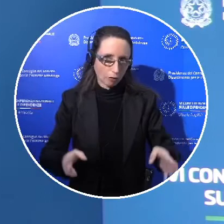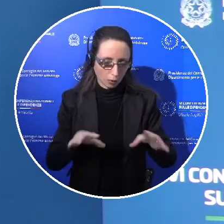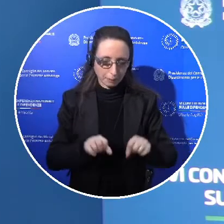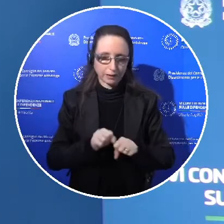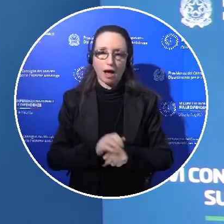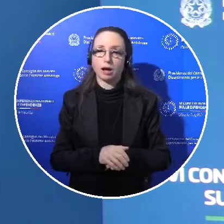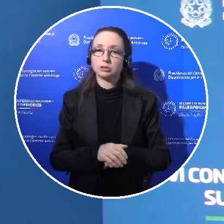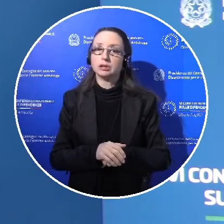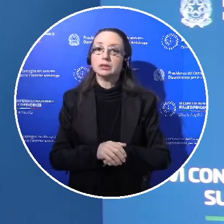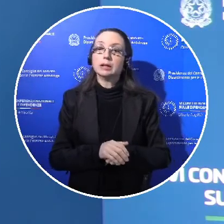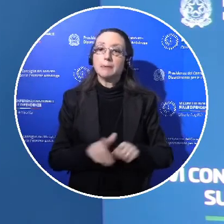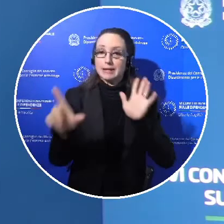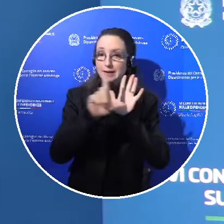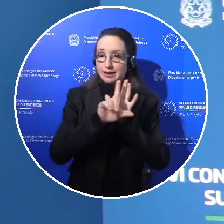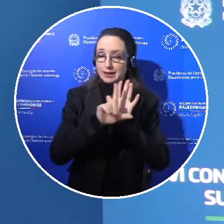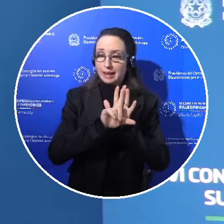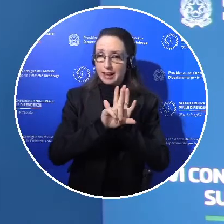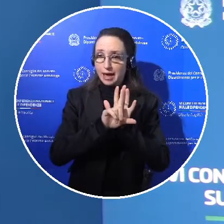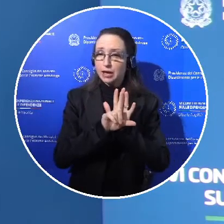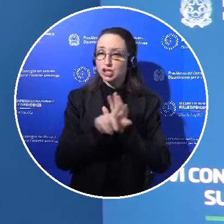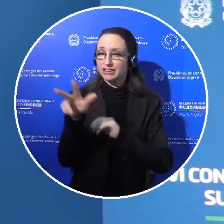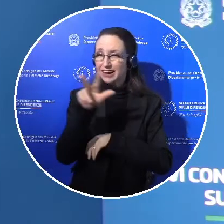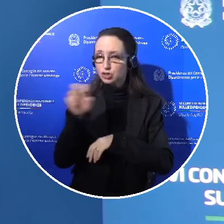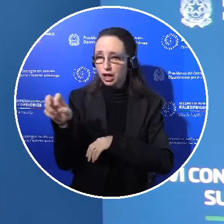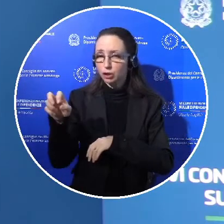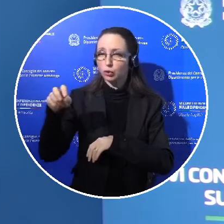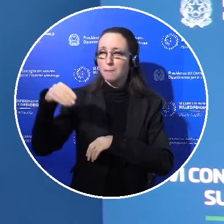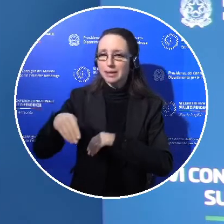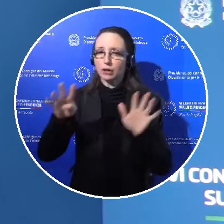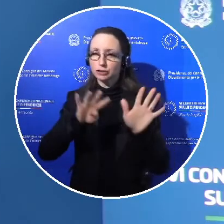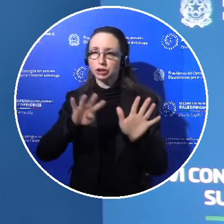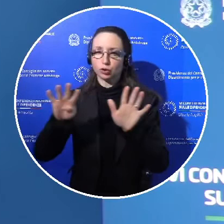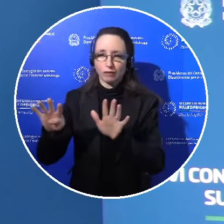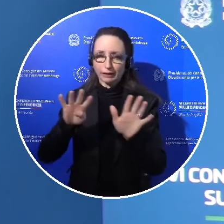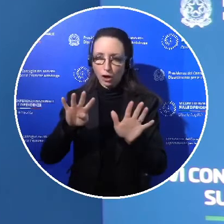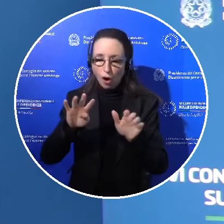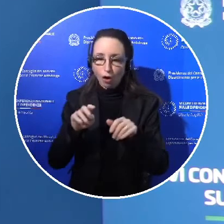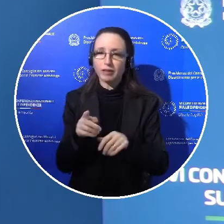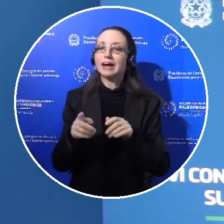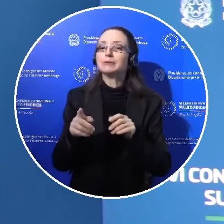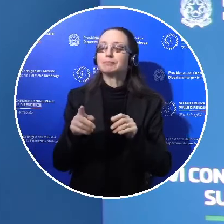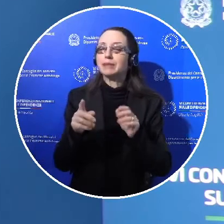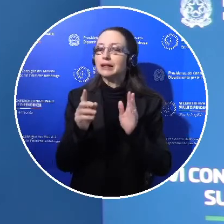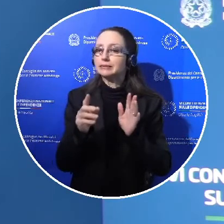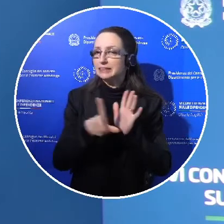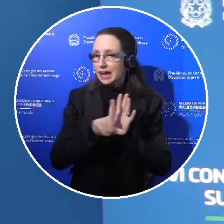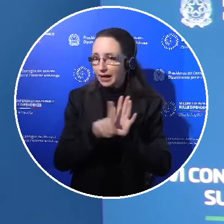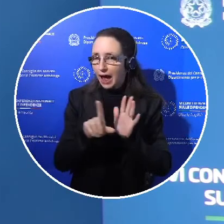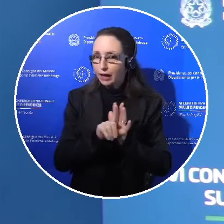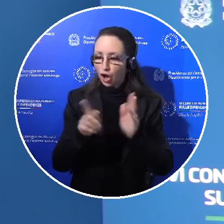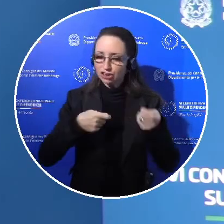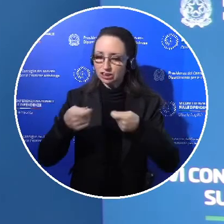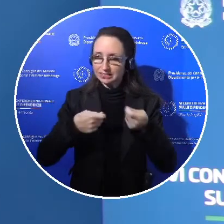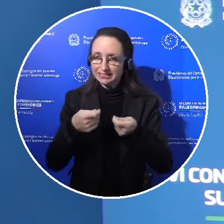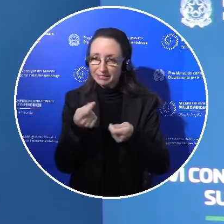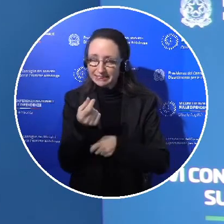del decreto legislativo 300 del 1999, che è il decreto istitutivo delle agenzie fiscali, all'articolo 62